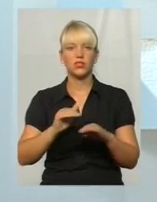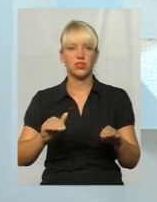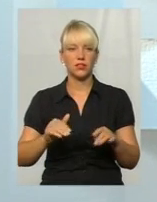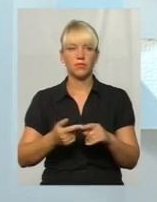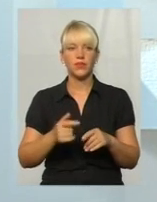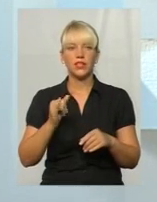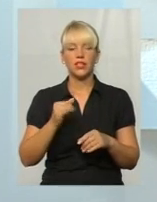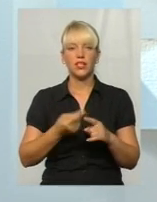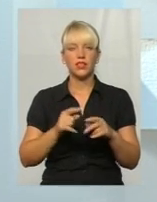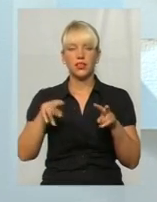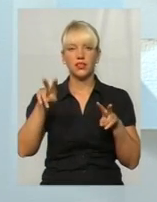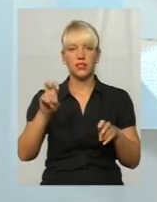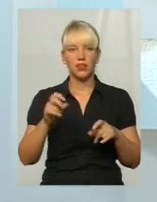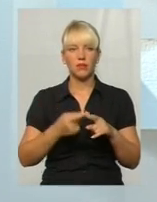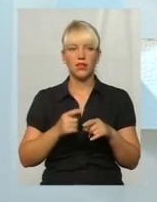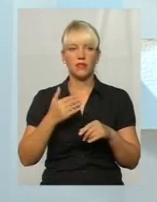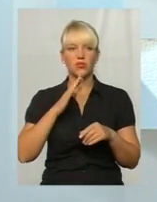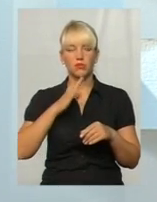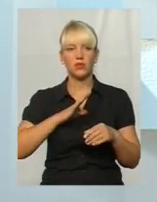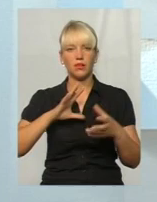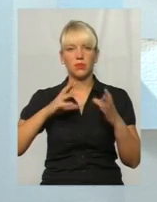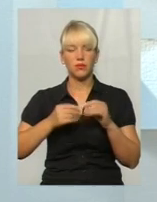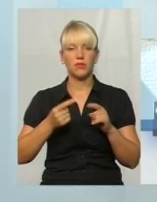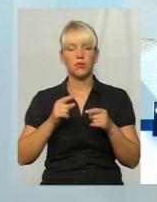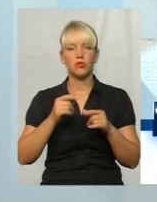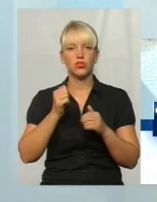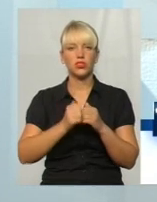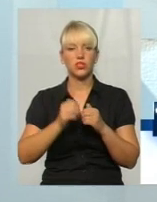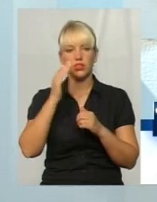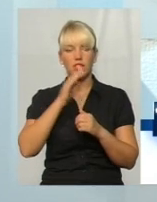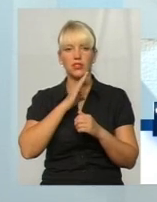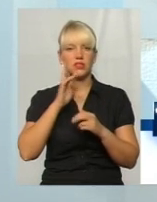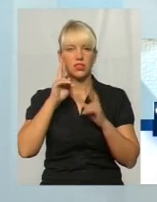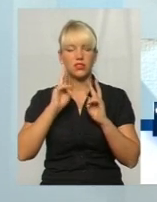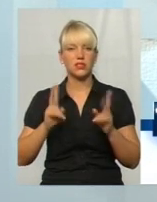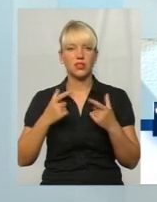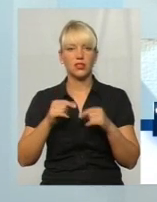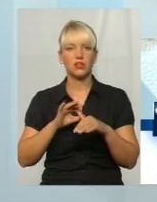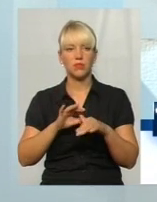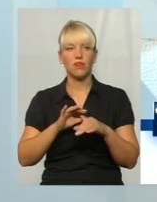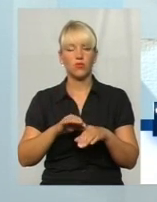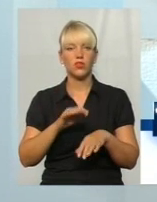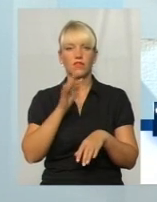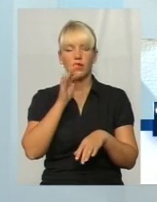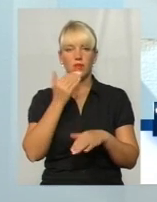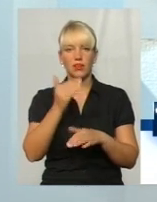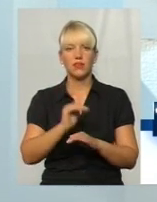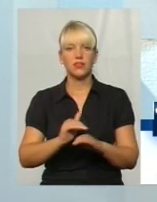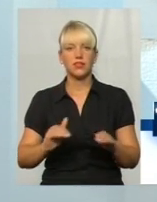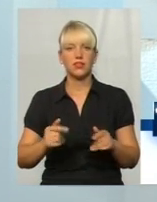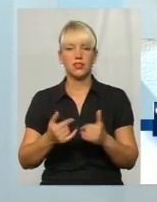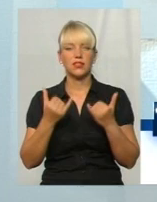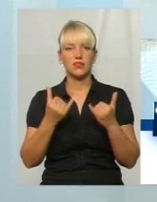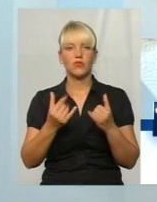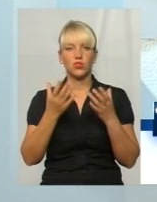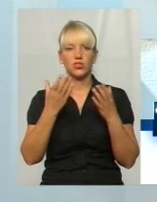І ця тема нам вже піднімалася, тому що дуже часто батьки не знають, де проводять час їх діти. І на